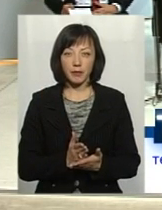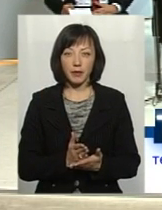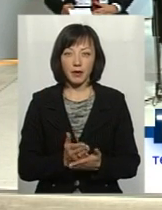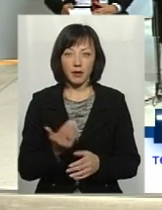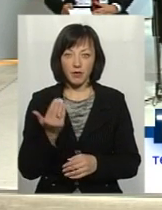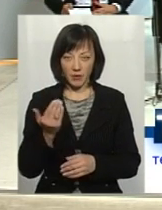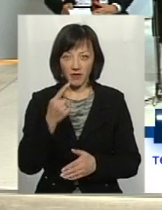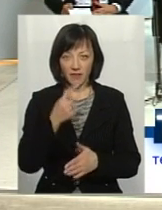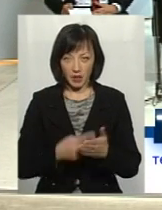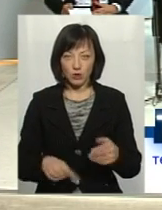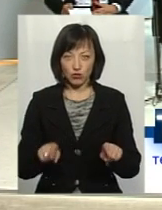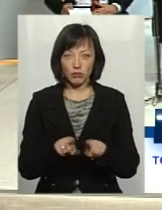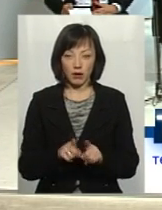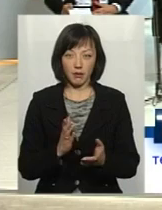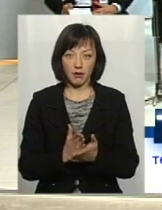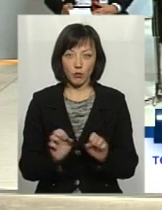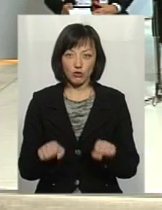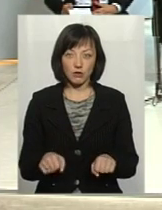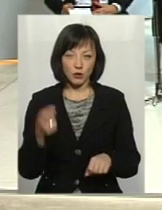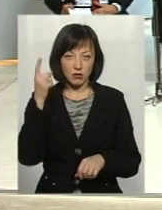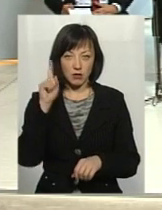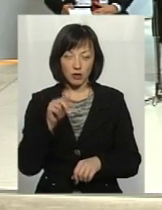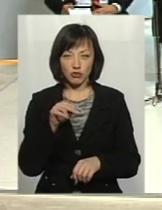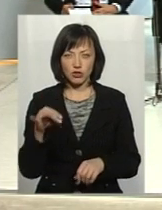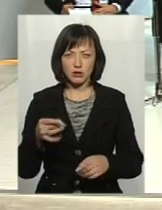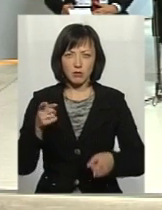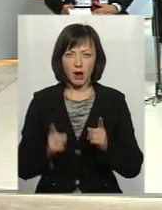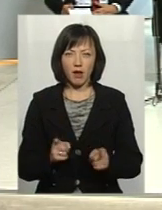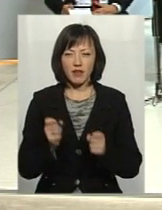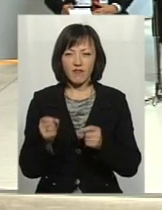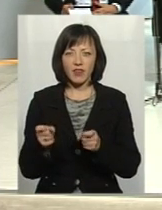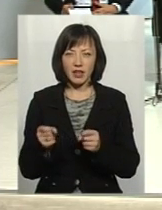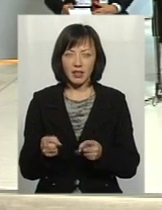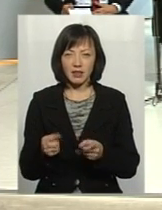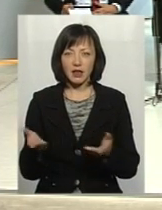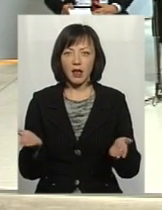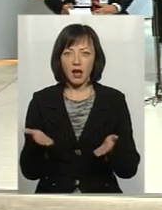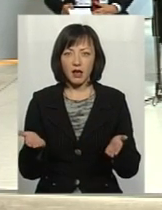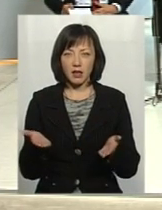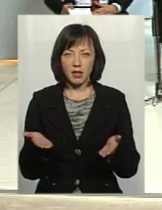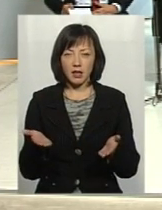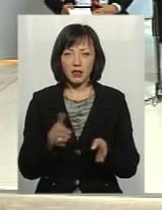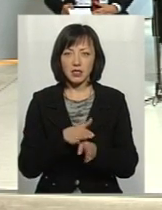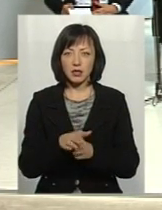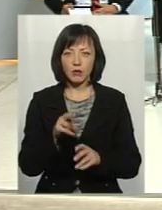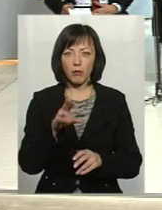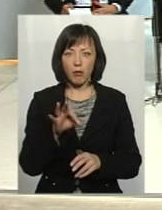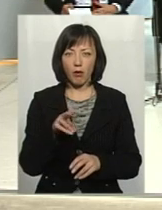ви вірите, що так? Можливо, знаєте. Чи справді ті викиди, ті скиди, які здійснює